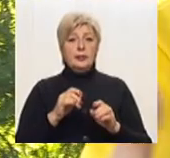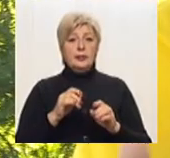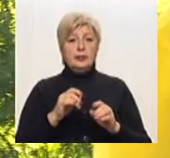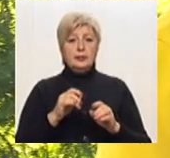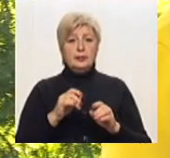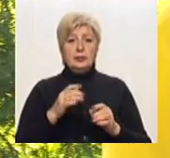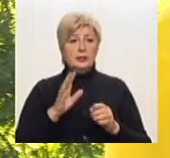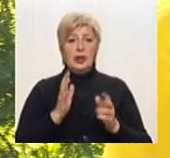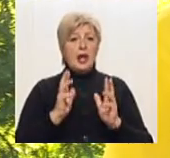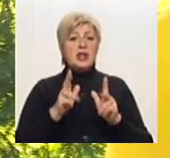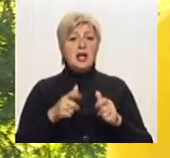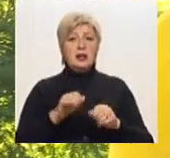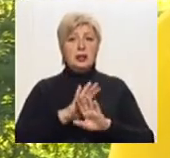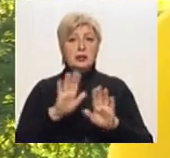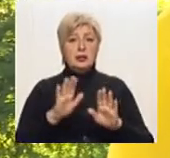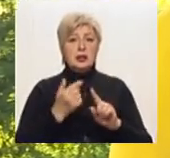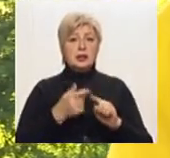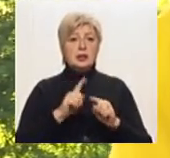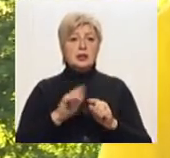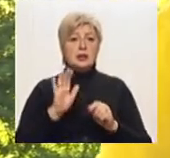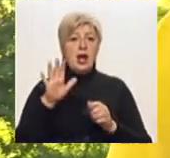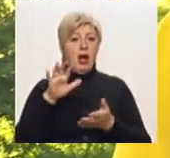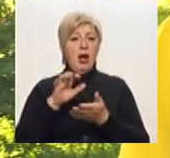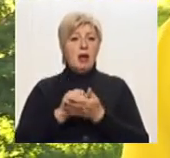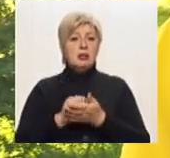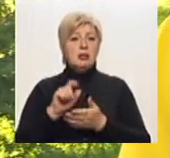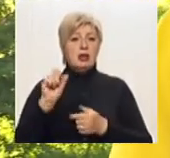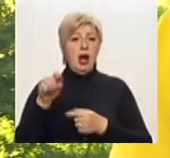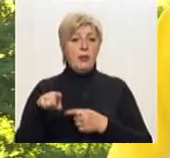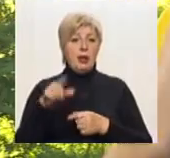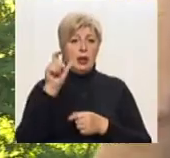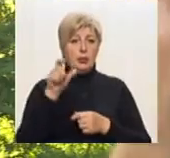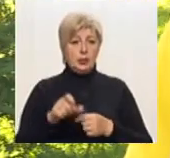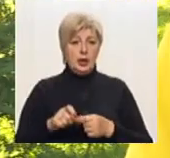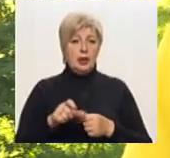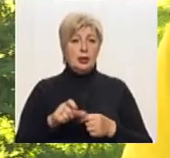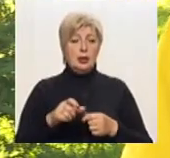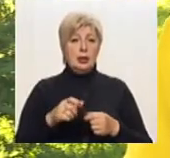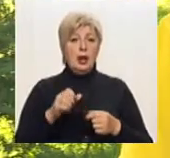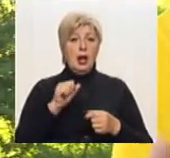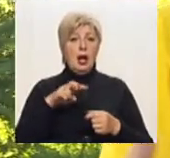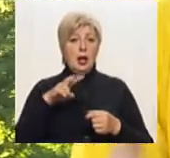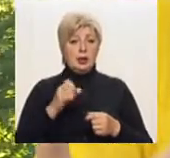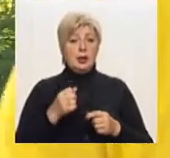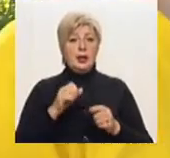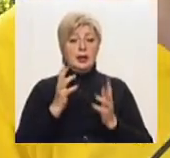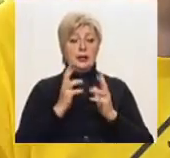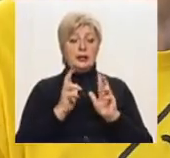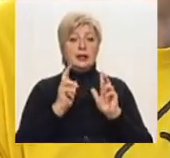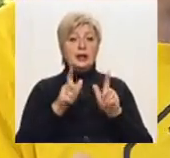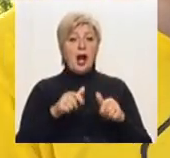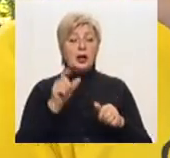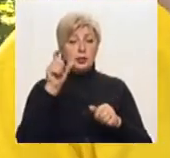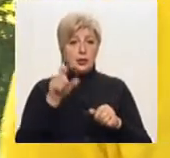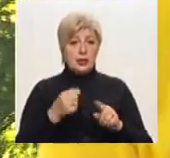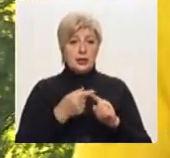ну не трактористу, тракторист – це наймана людина. Його сказали, що їдь, він поїхав. Але тракторист – та особа, яка може